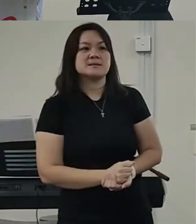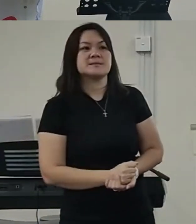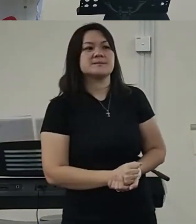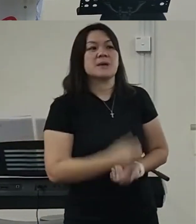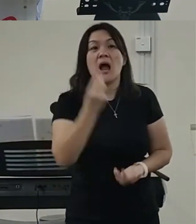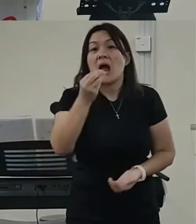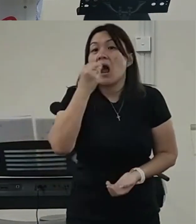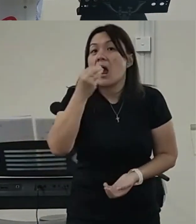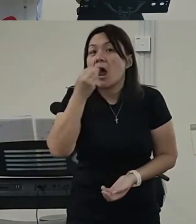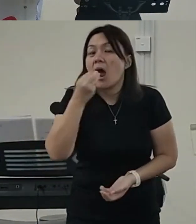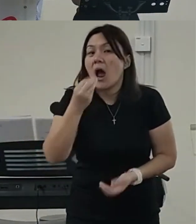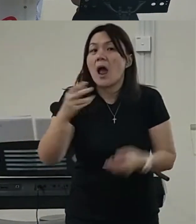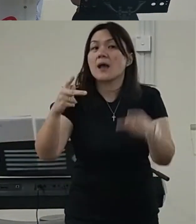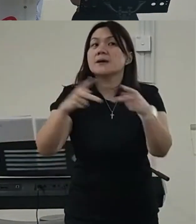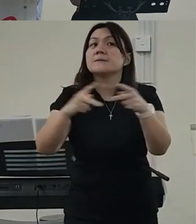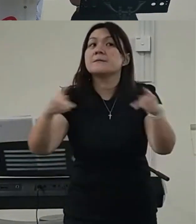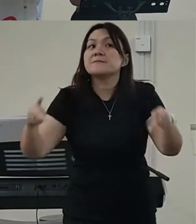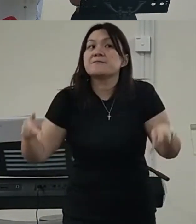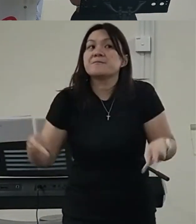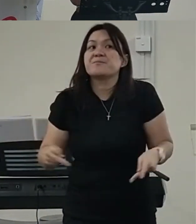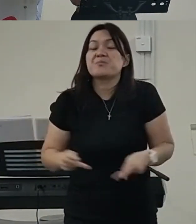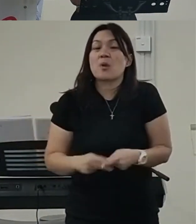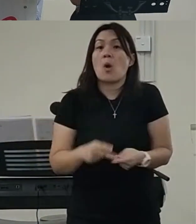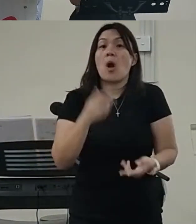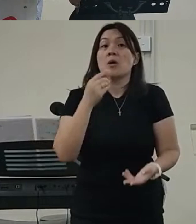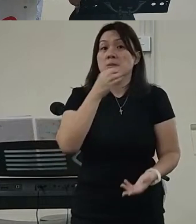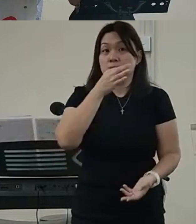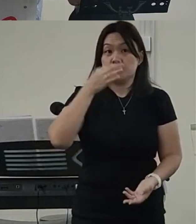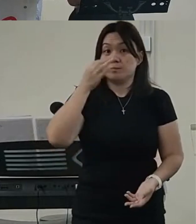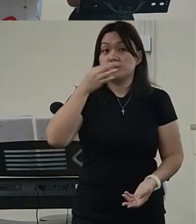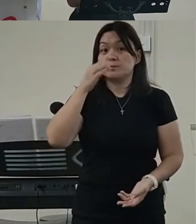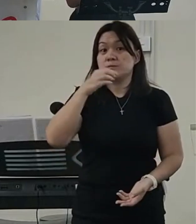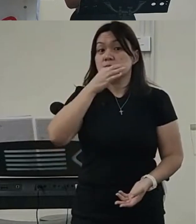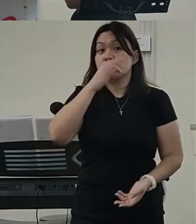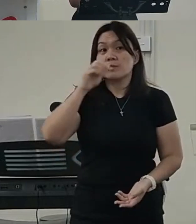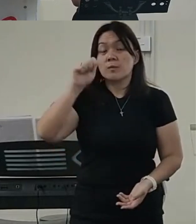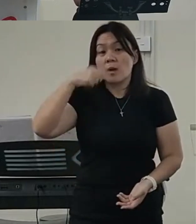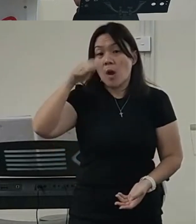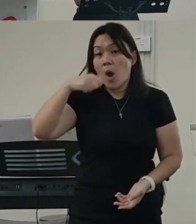去到这一个餐馆呢因为呢 这里有我喜欢吃的那一个食物